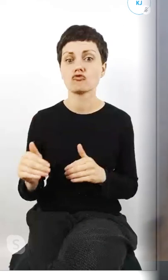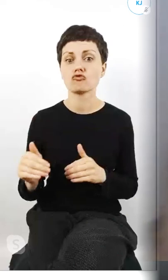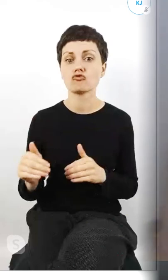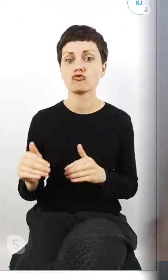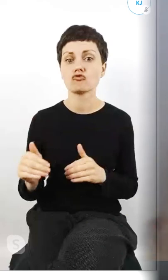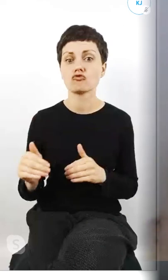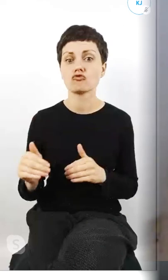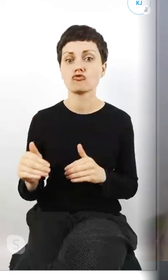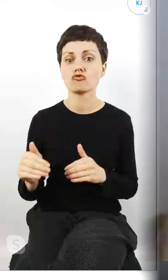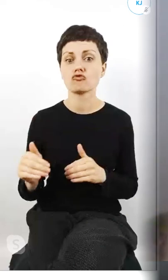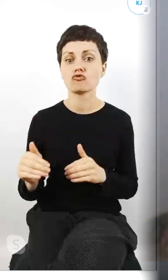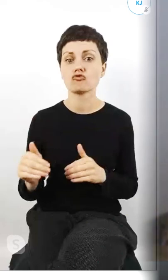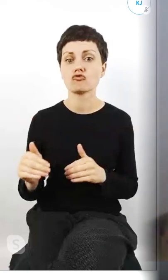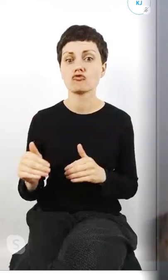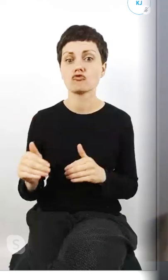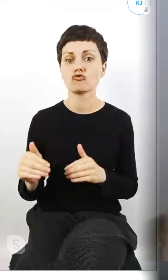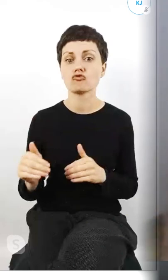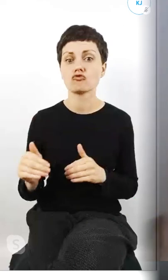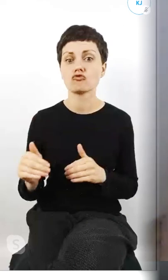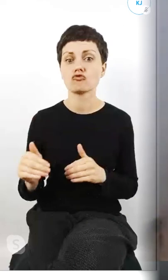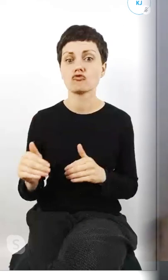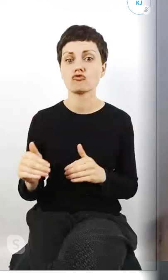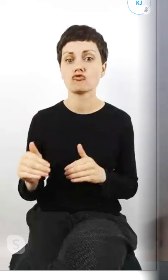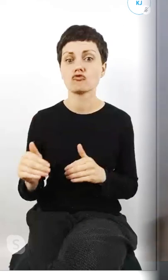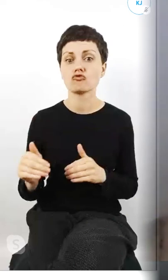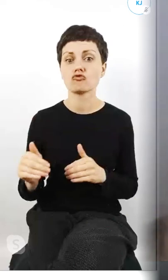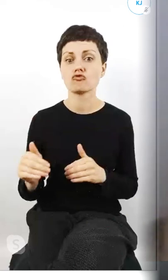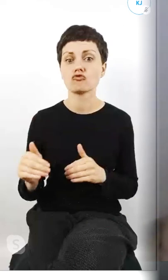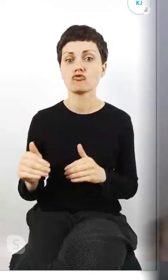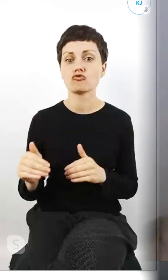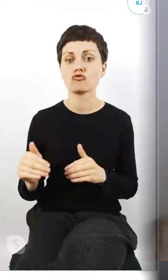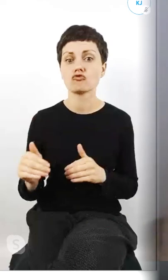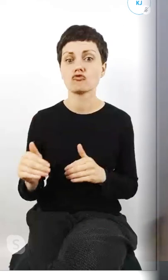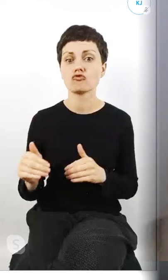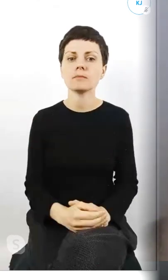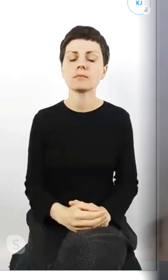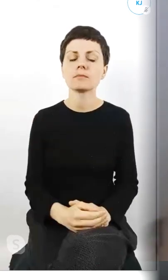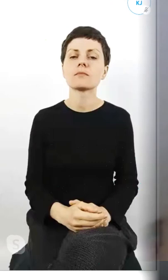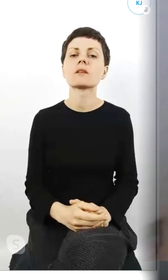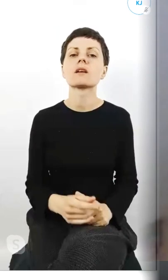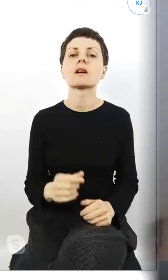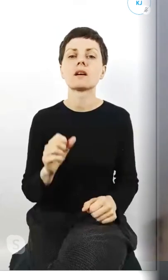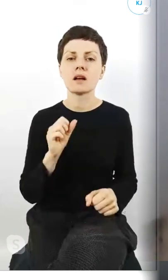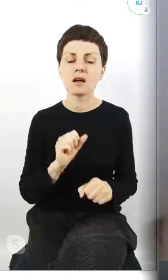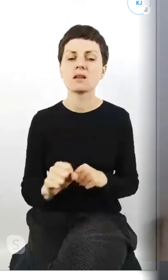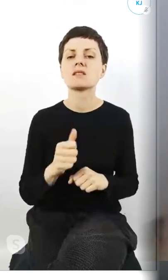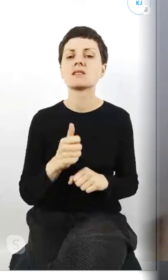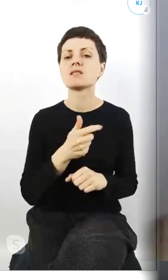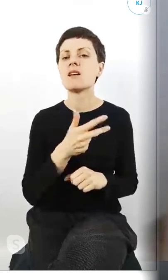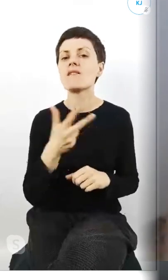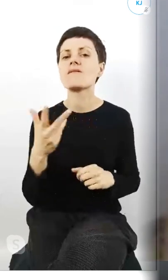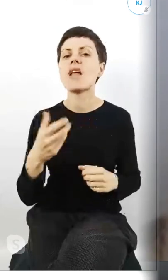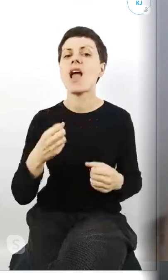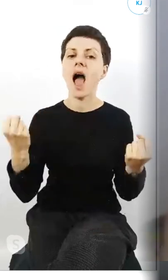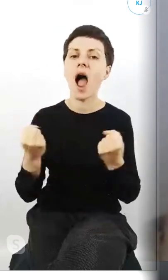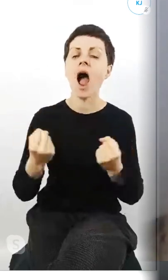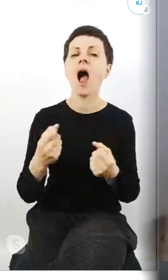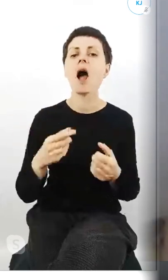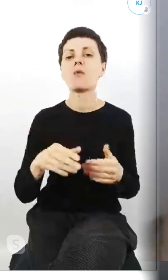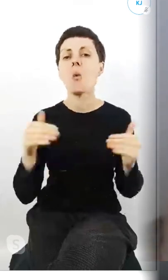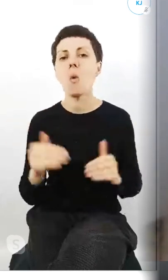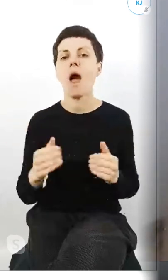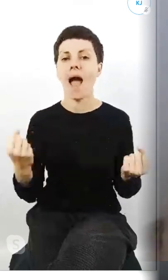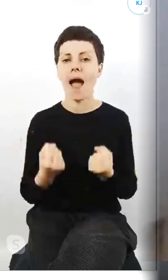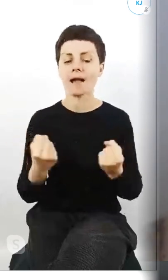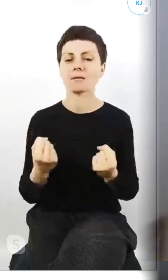bardzo dużo miejsca jeżeli można tak powiedzieć i jest wiele akcji do których młodzież jest zapraszana jest wiele akcji w których można aktywnie wziąć